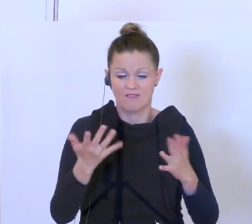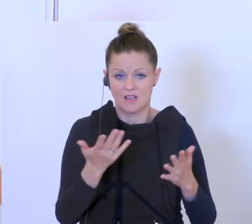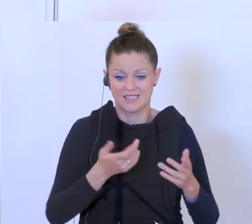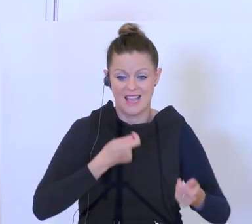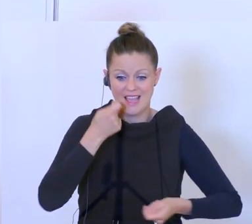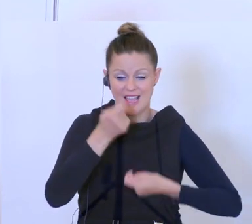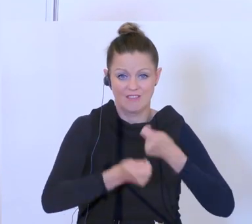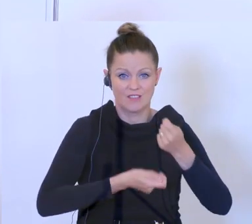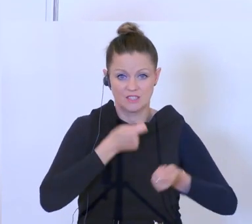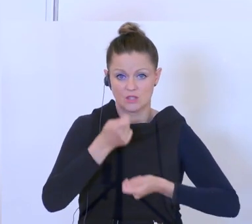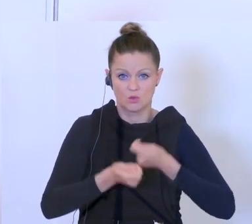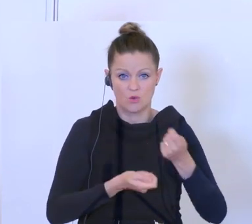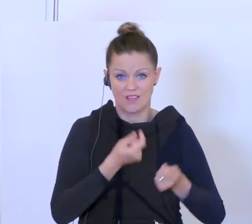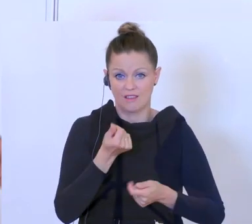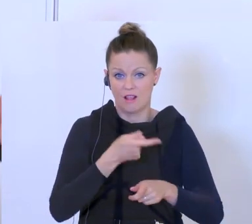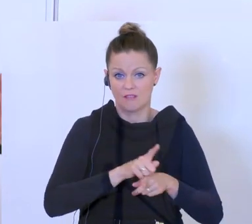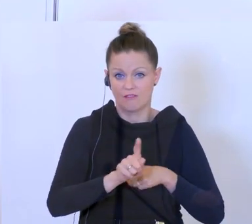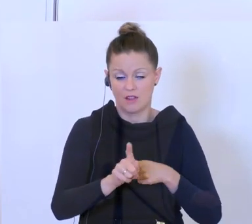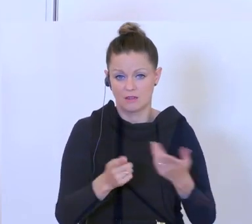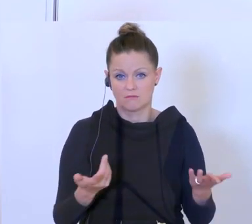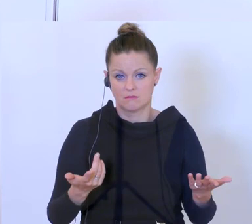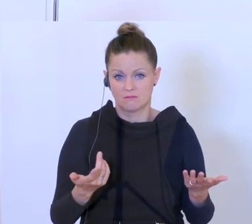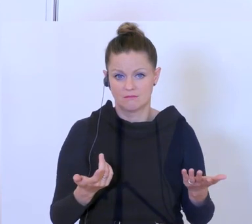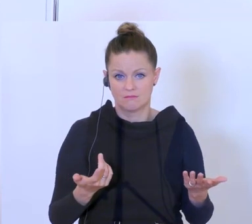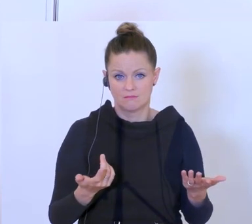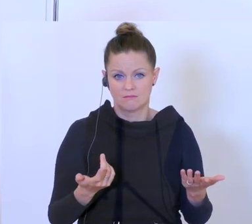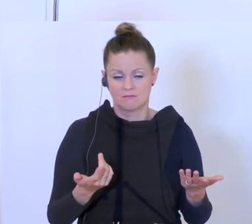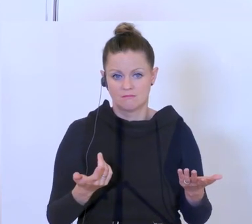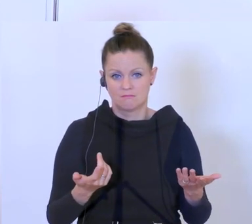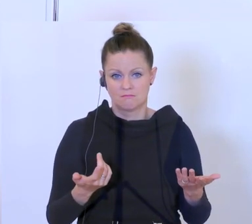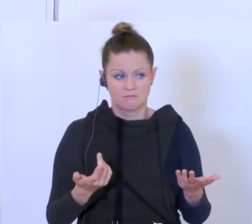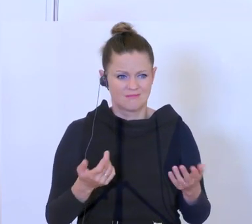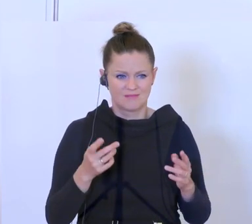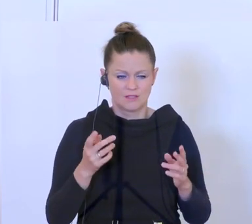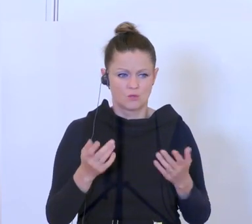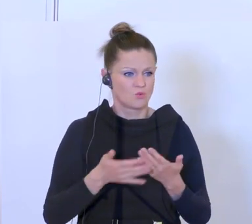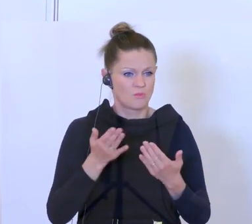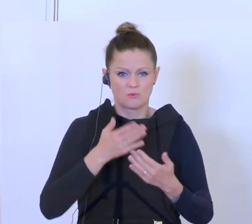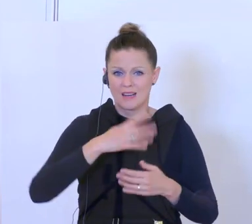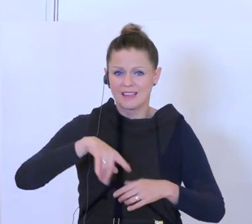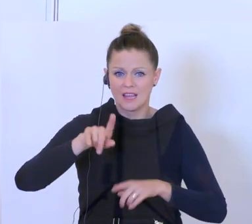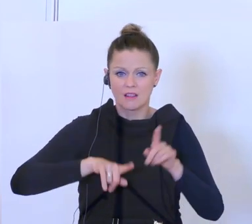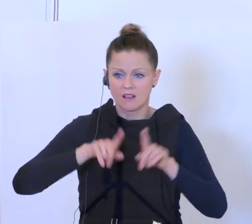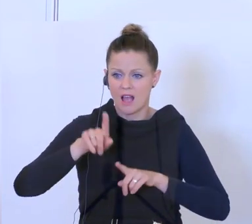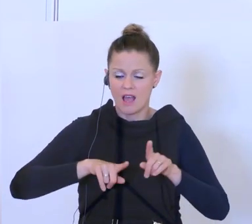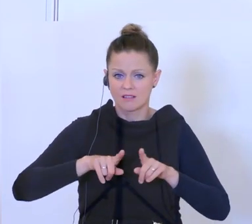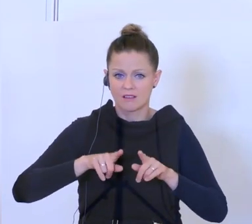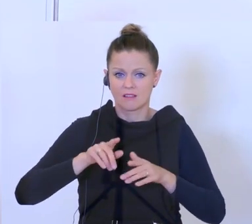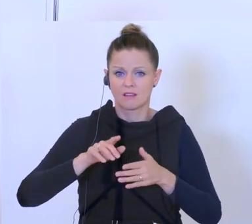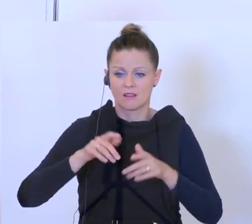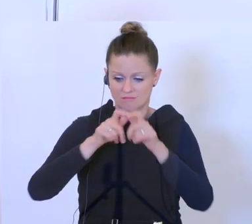Investitionen dann das Geld fällt. Es ist gar nicht einmal unvorstellbar, dass ein Kindergarten zu bauen begonnen wurde mit